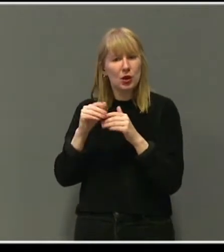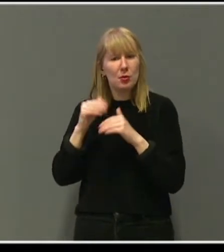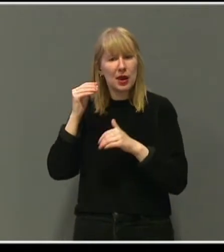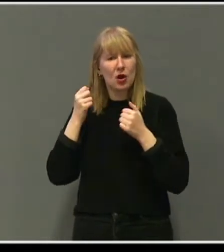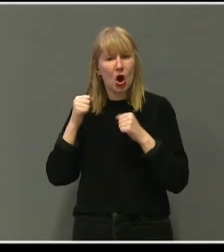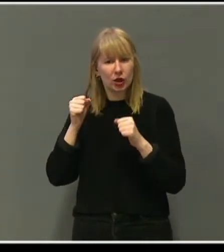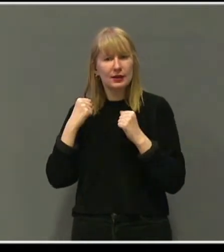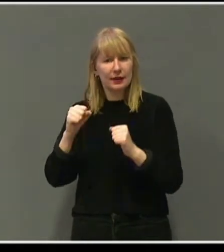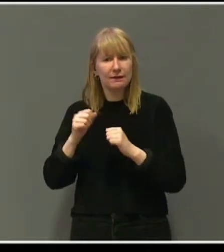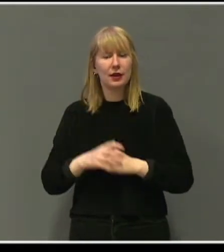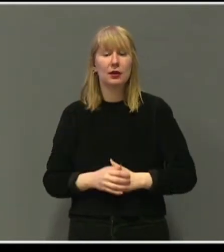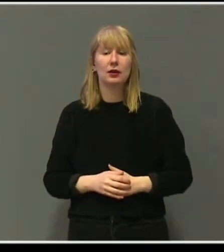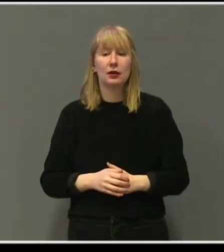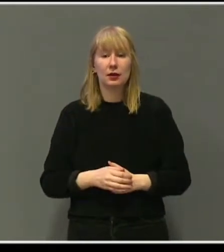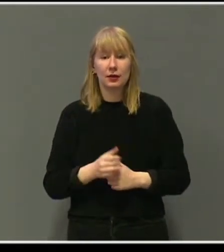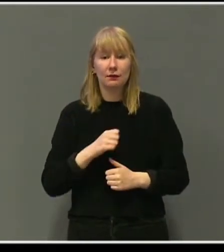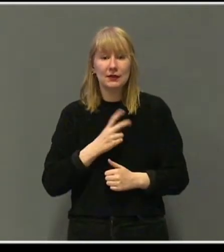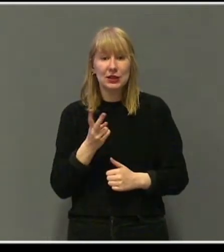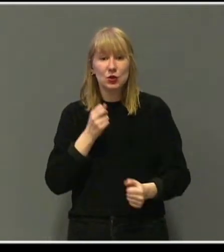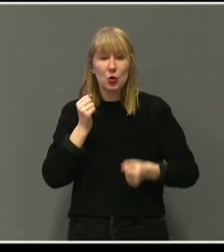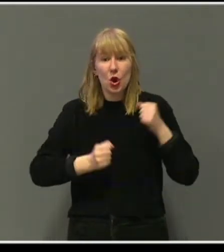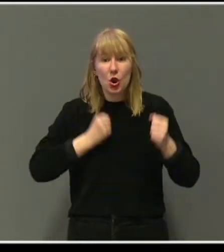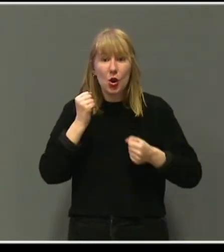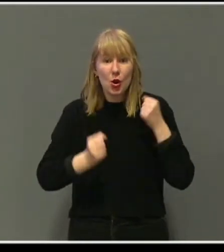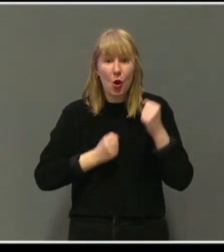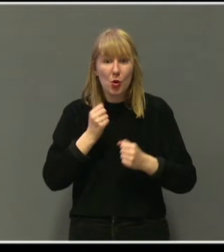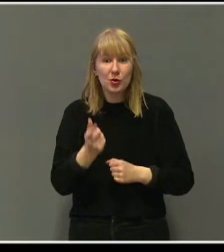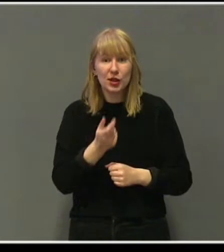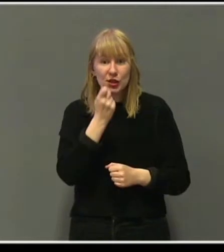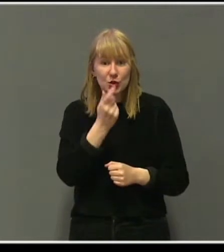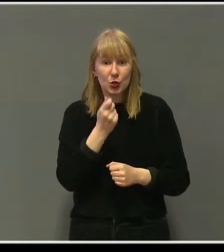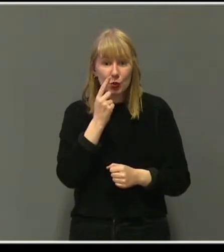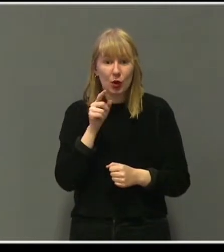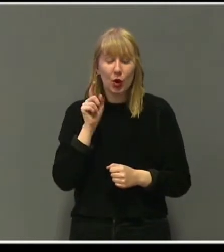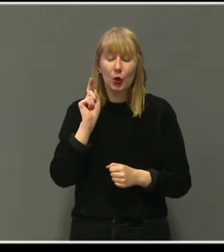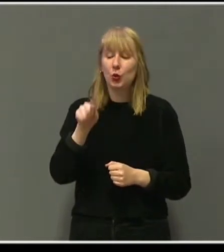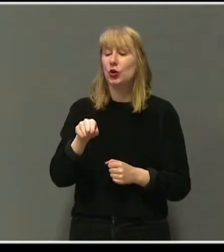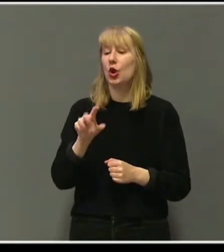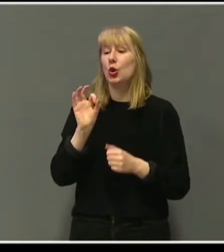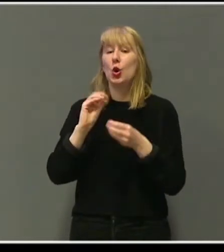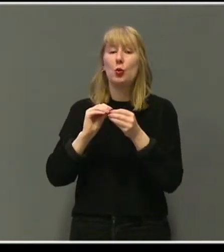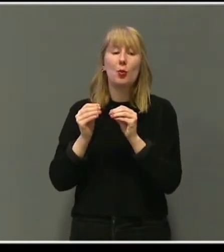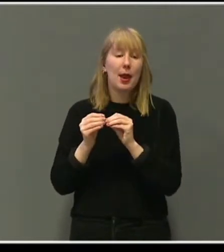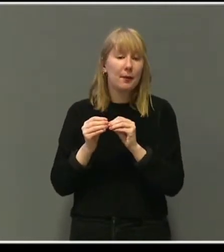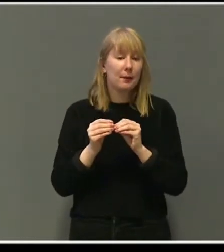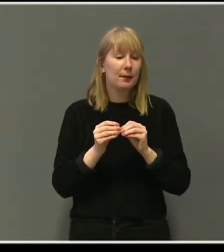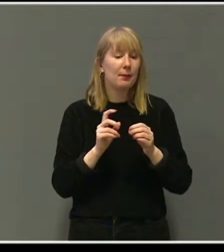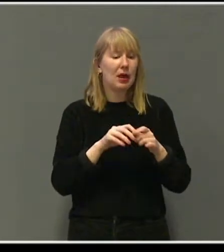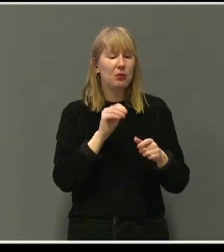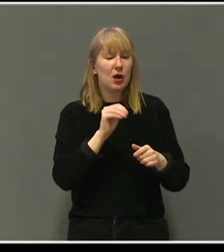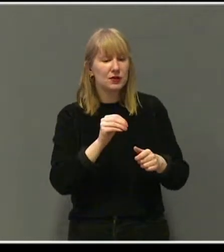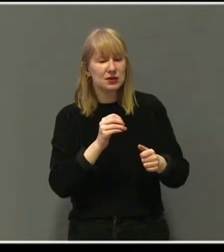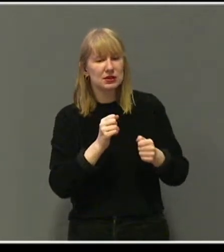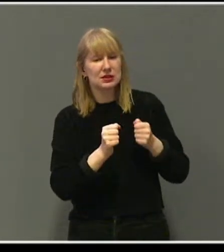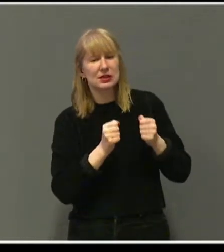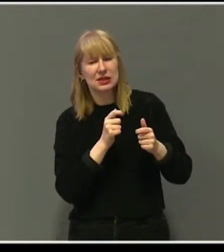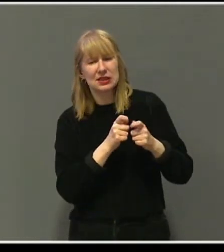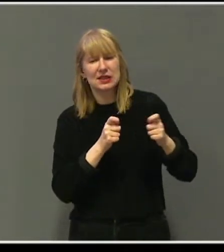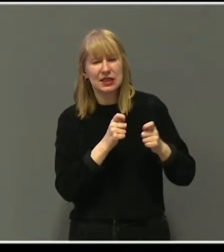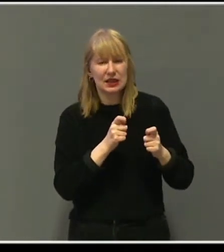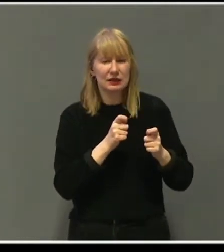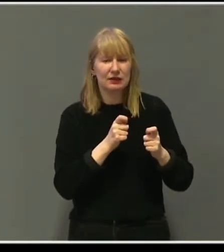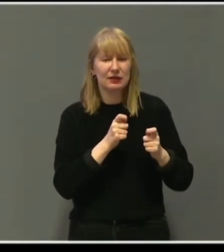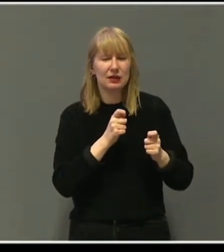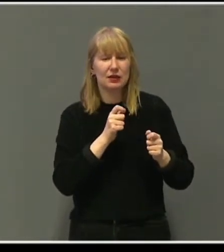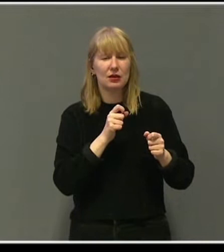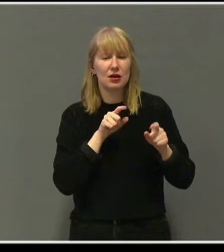aktive. Når de løp omkapp i stua, var hun lett og ledig, mens Mats stabbet stivt etter.